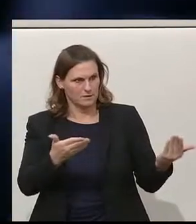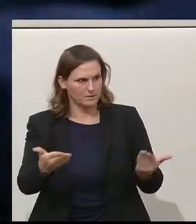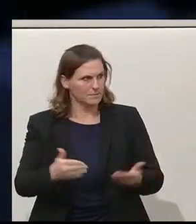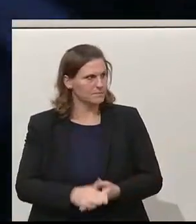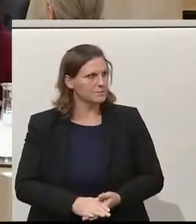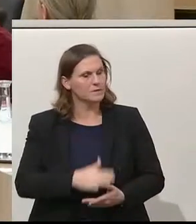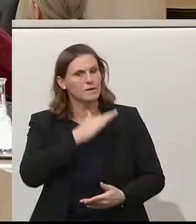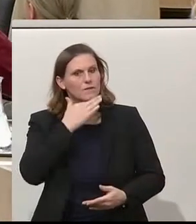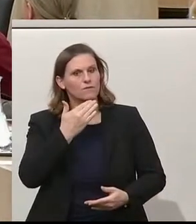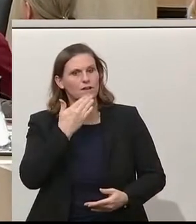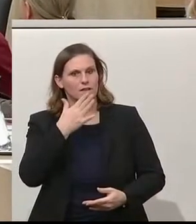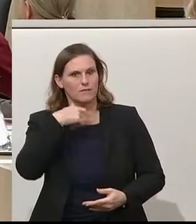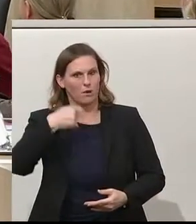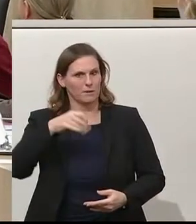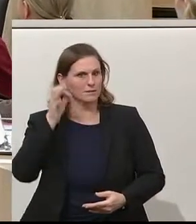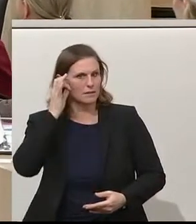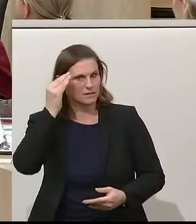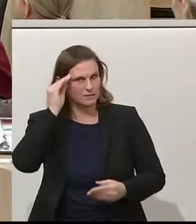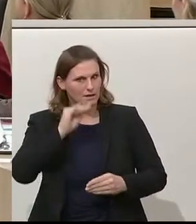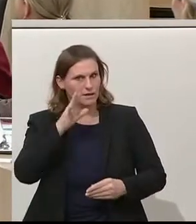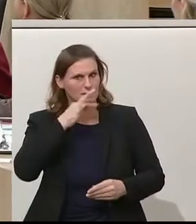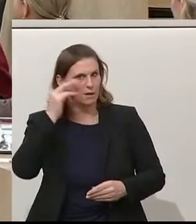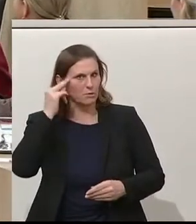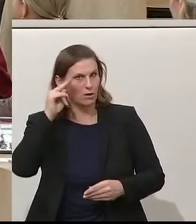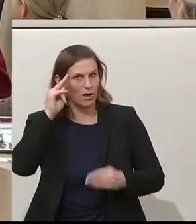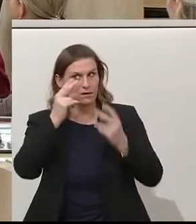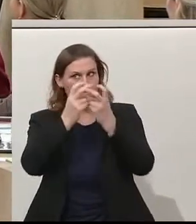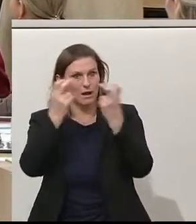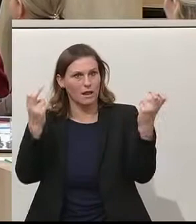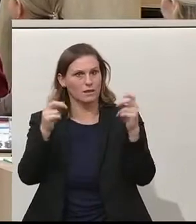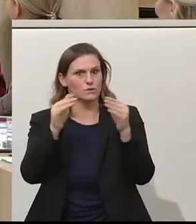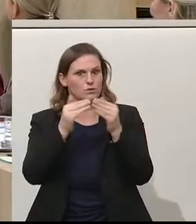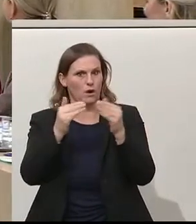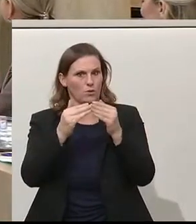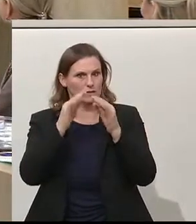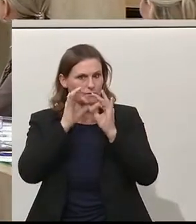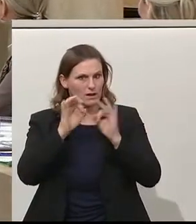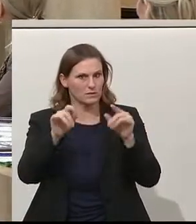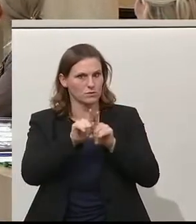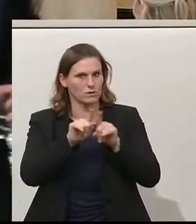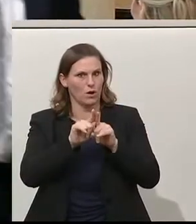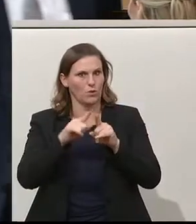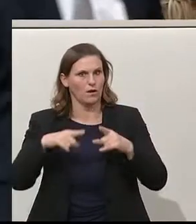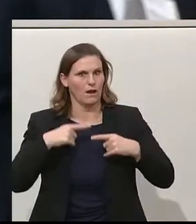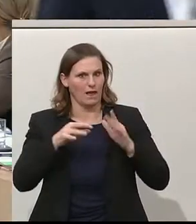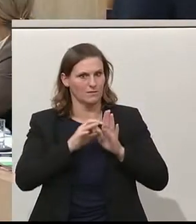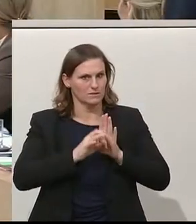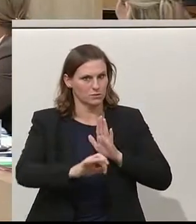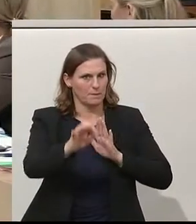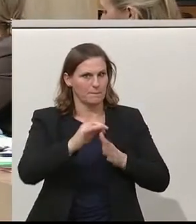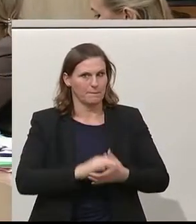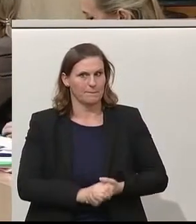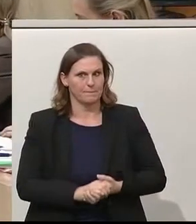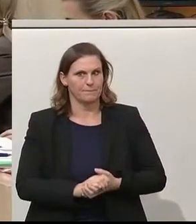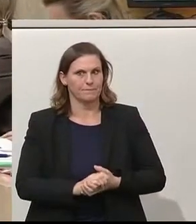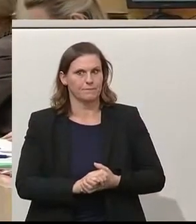Vielen Dank, Frau Präsidentin, meine sehr geehrten Damen und Herren auf der Galerie, zu Hause vor den Fernsehschirmen und Livestreams, werte Kolleginnen